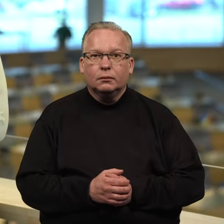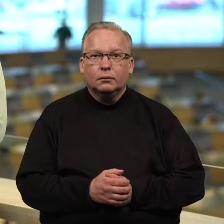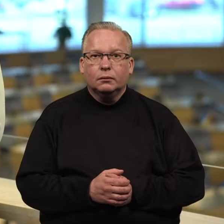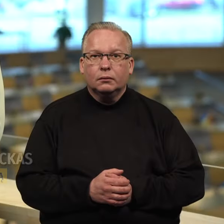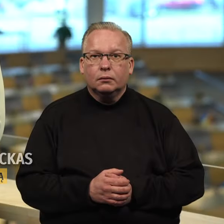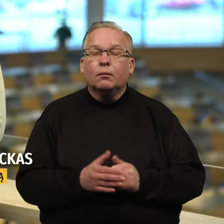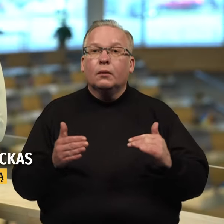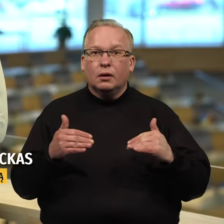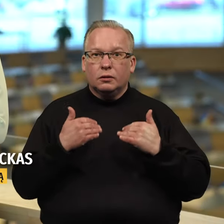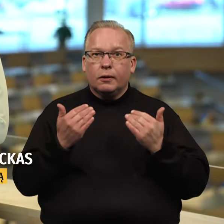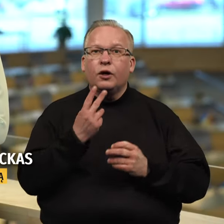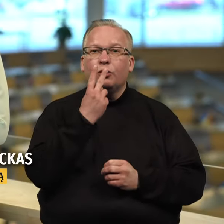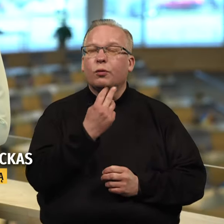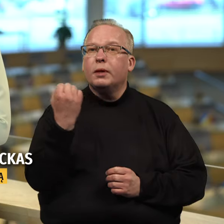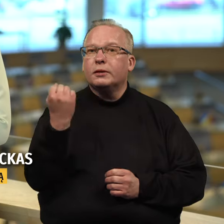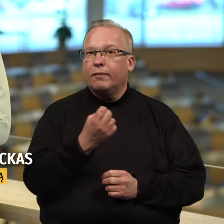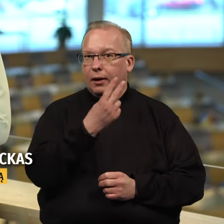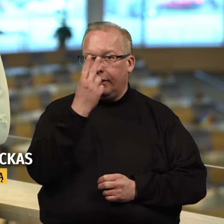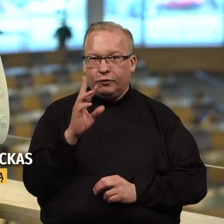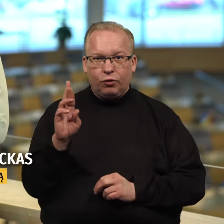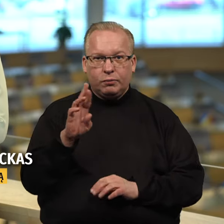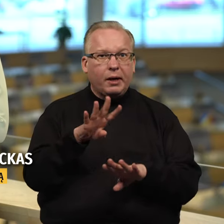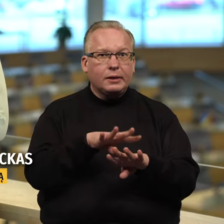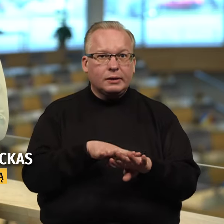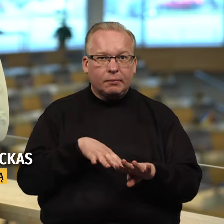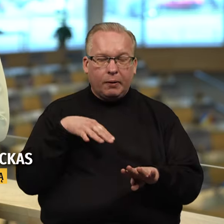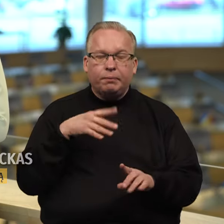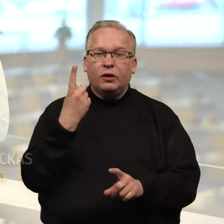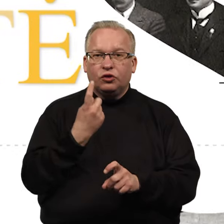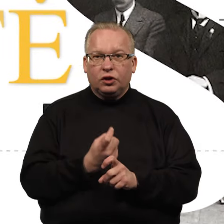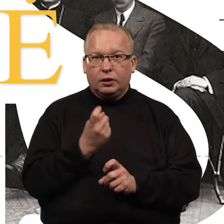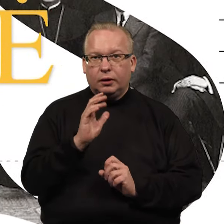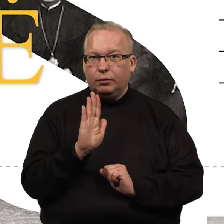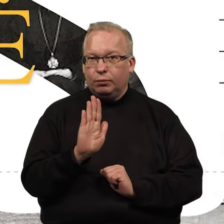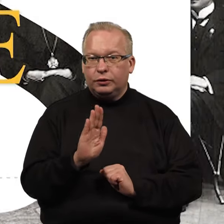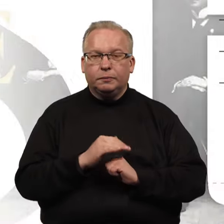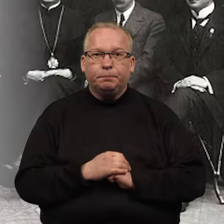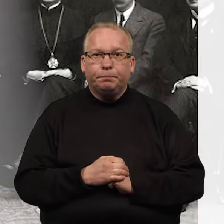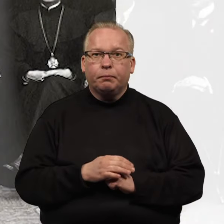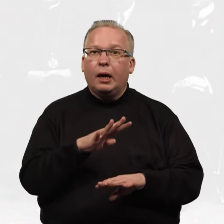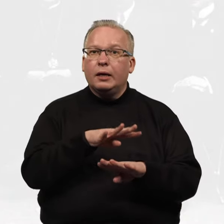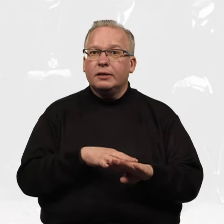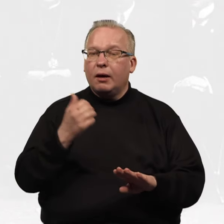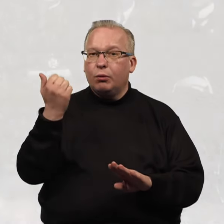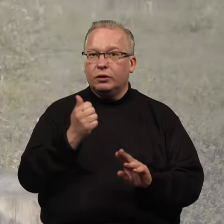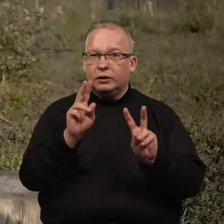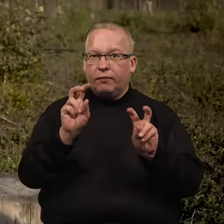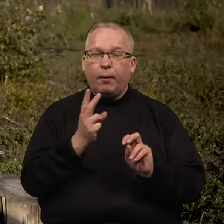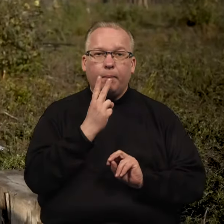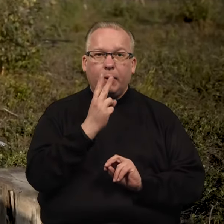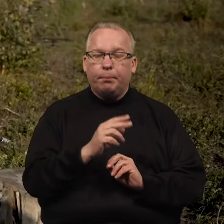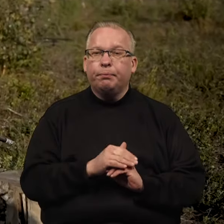Sveiki, apžvelgiame savaitę Lietuvos Respublikos Seime. Šį kartą Jums parengiame. Seimo savaitėje matysite.